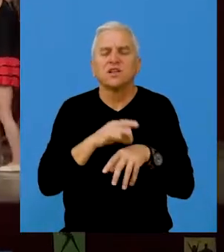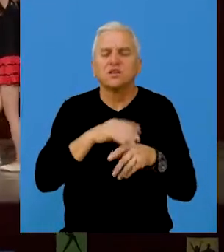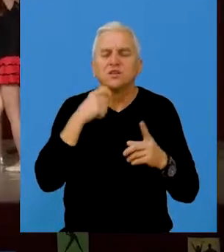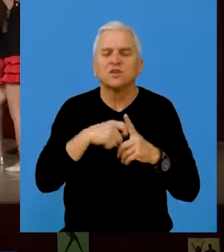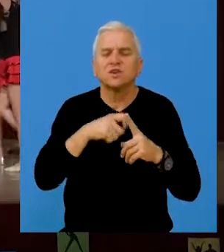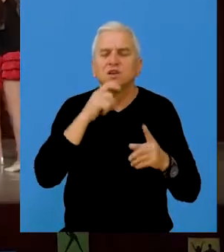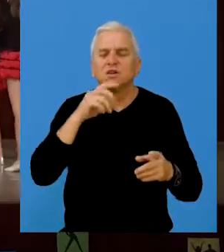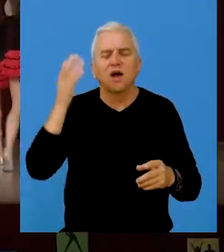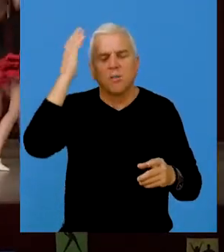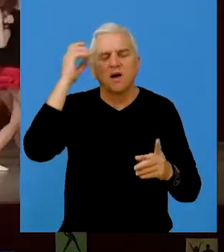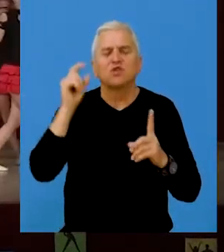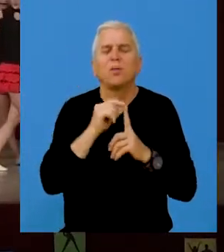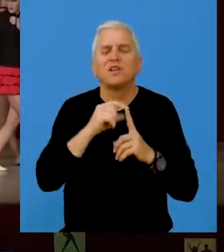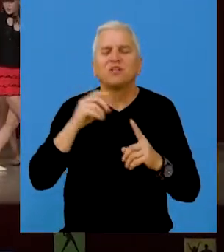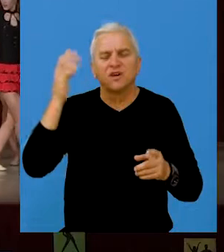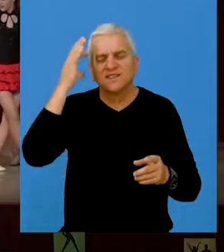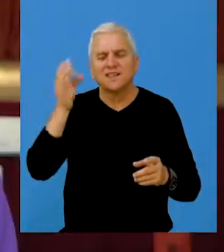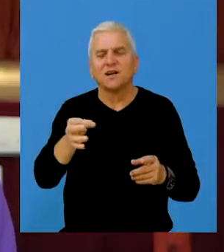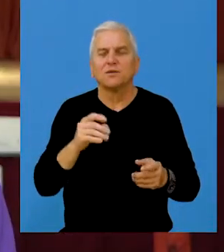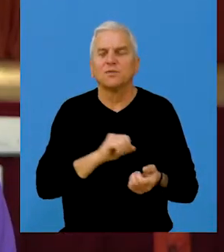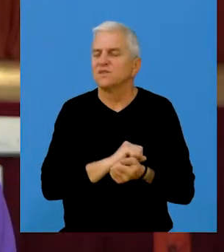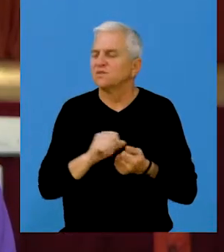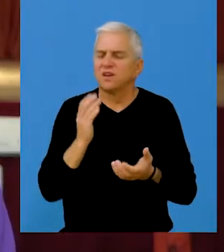Dr. Imre Kiš iz Bačkog Petrovog Sela.